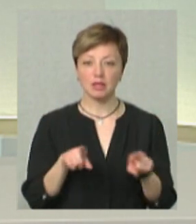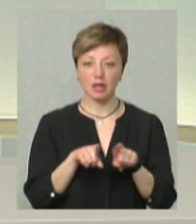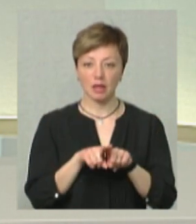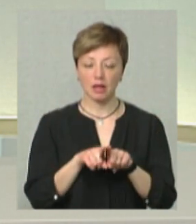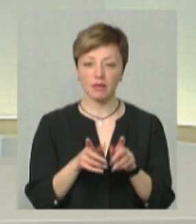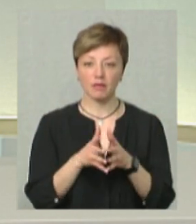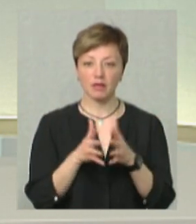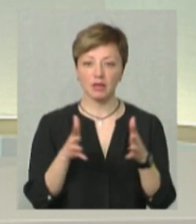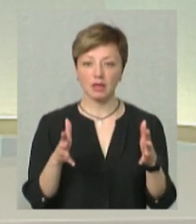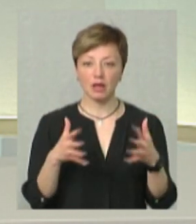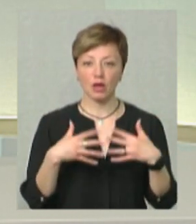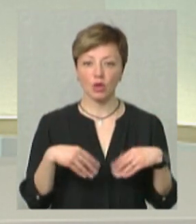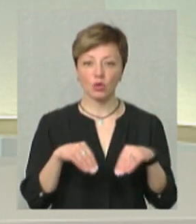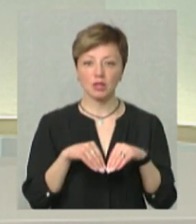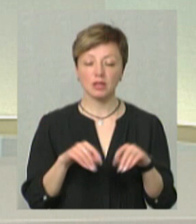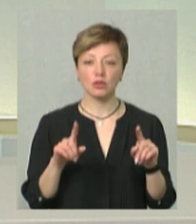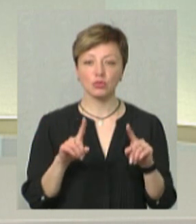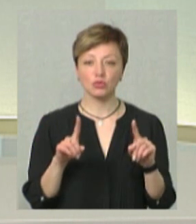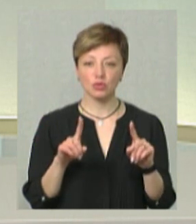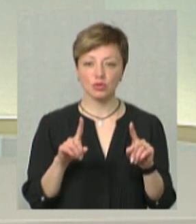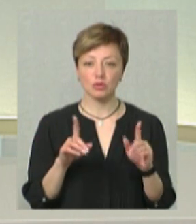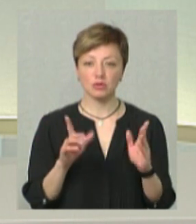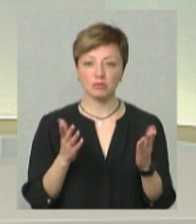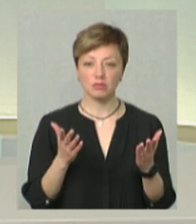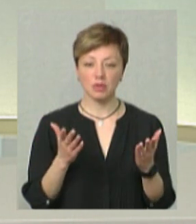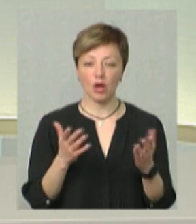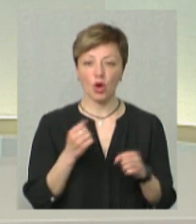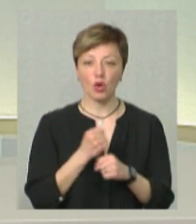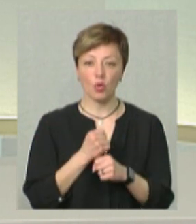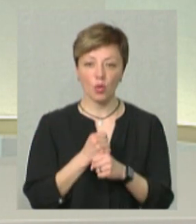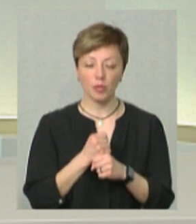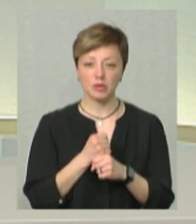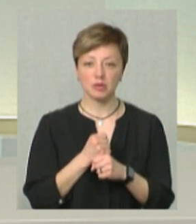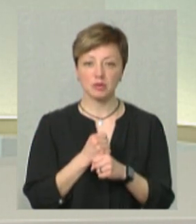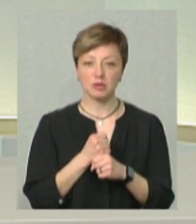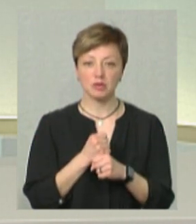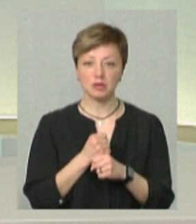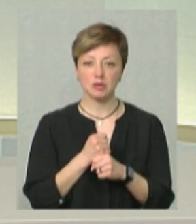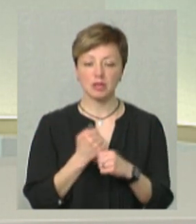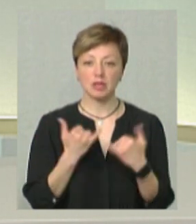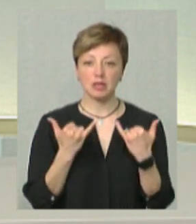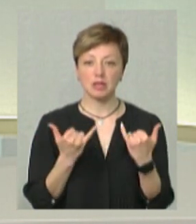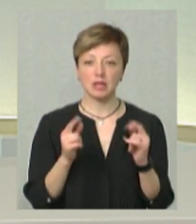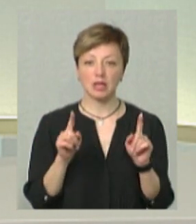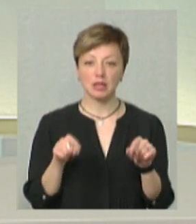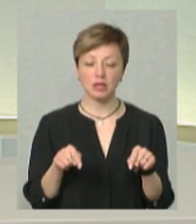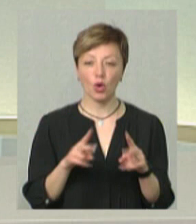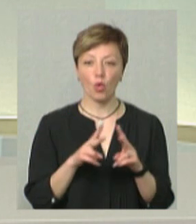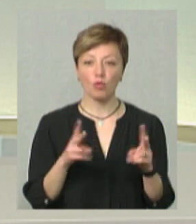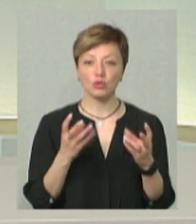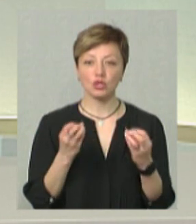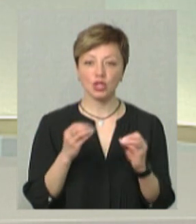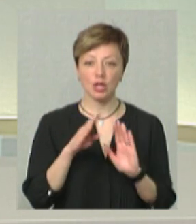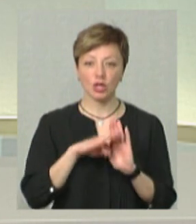велика родина, яка щось робить для тих, кому ще